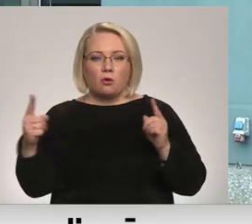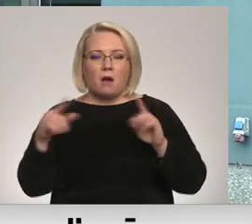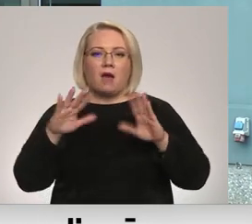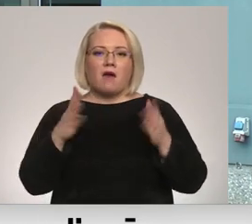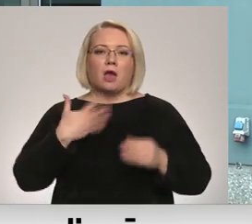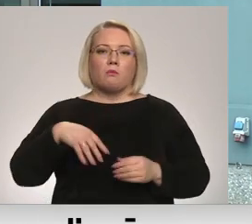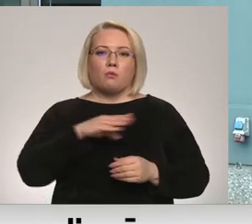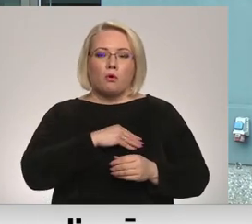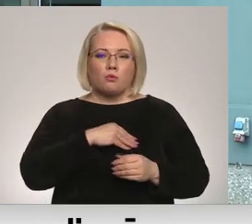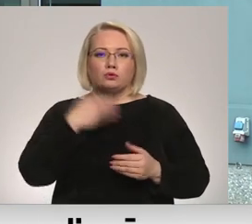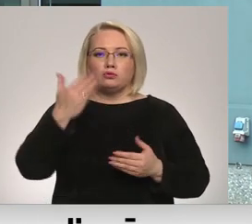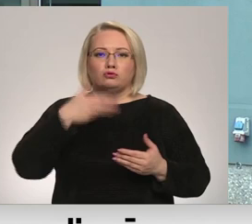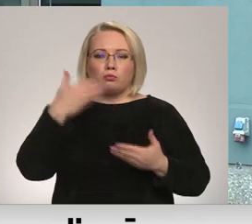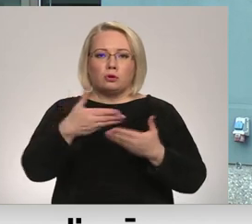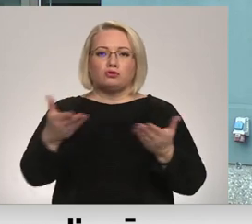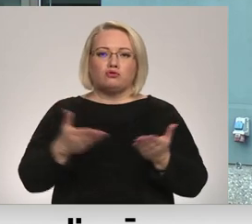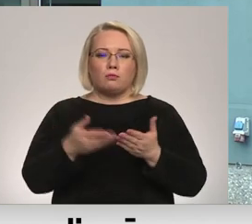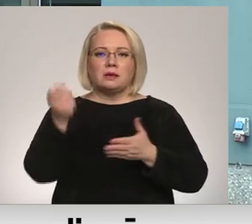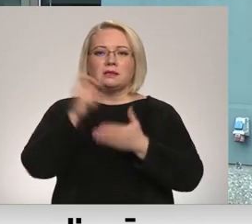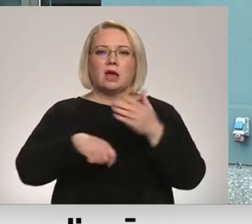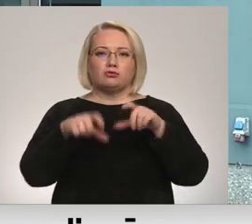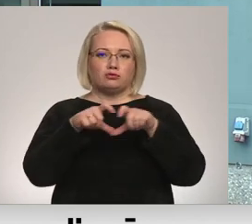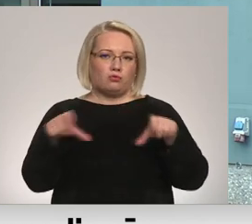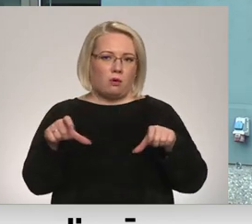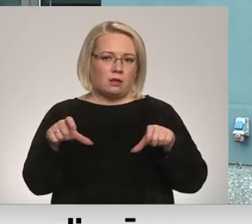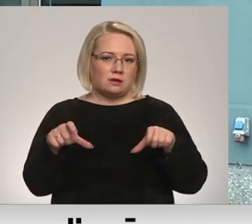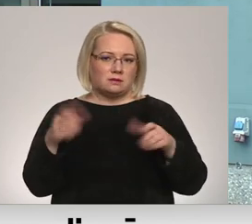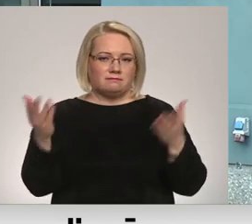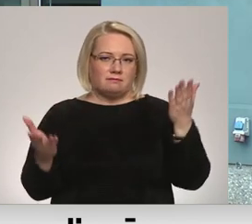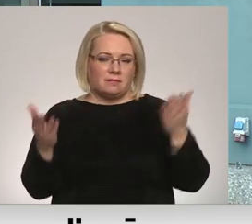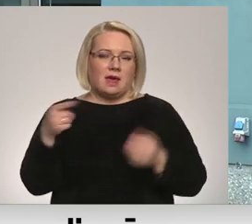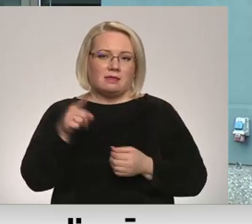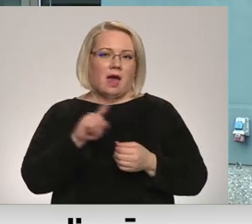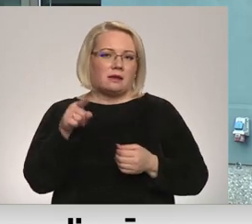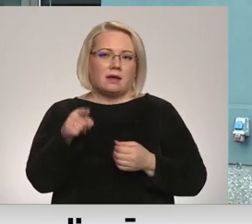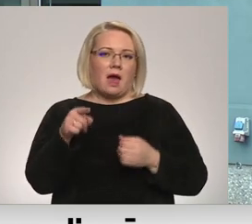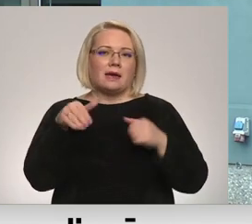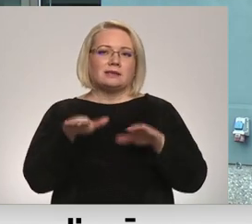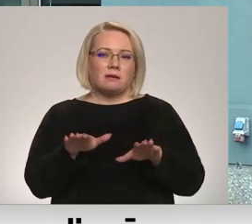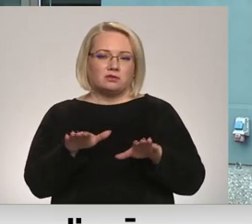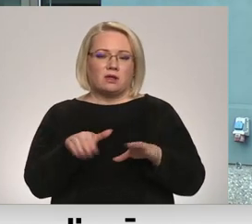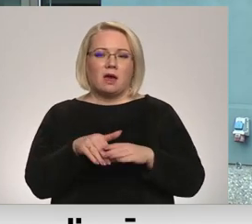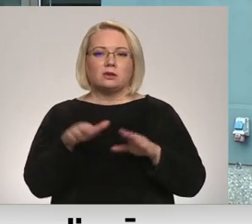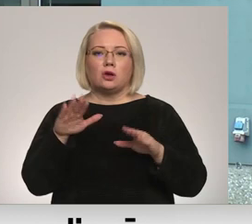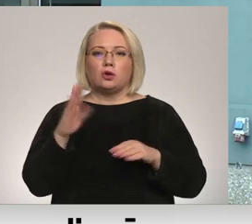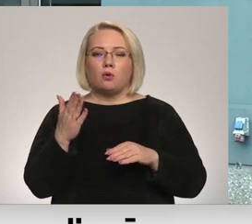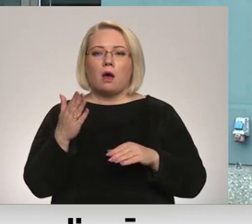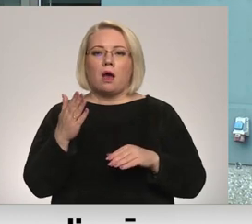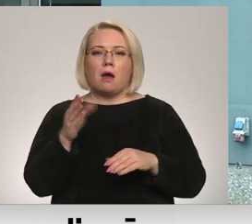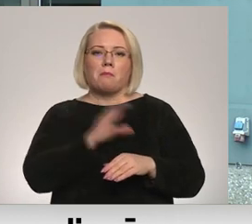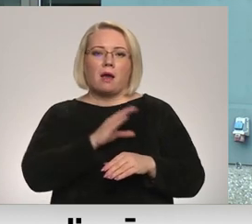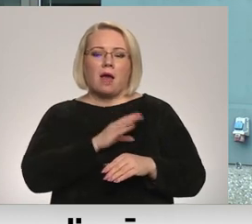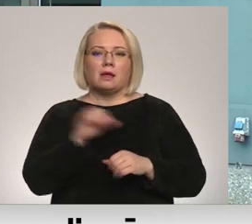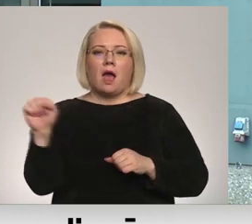nākt uz upšķīvi slēdzot skolas. Tā ir šī izšķiršanās. Diemžēl pat bagātie